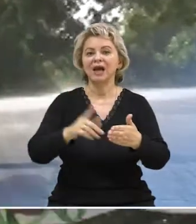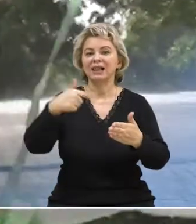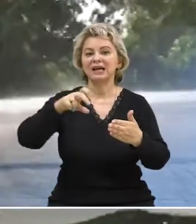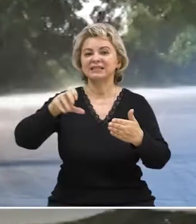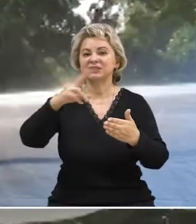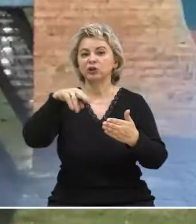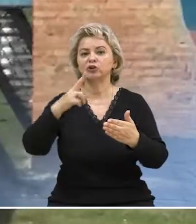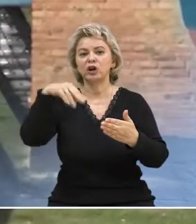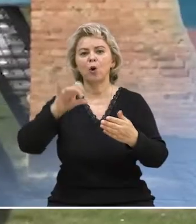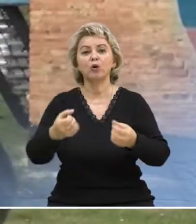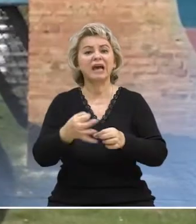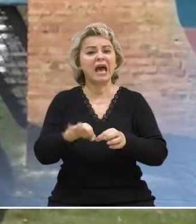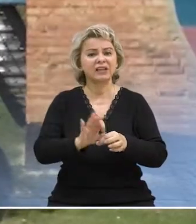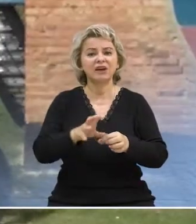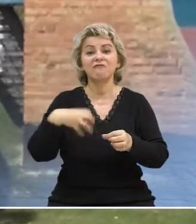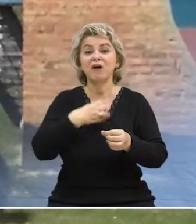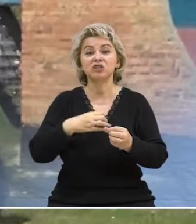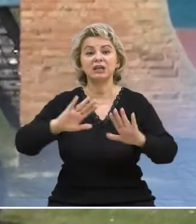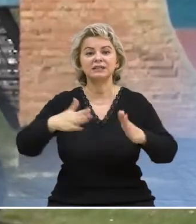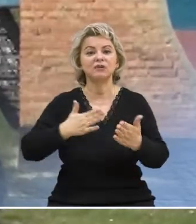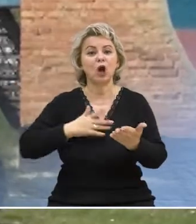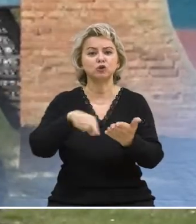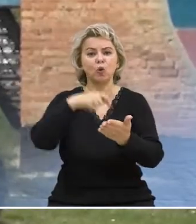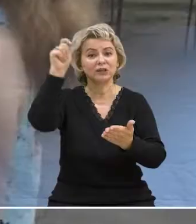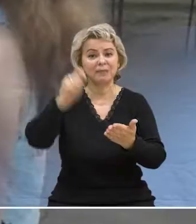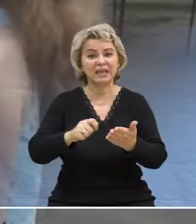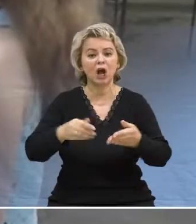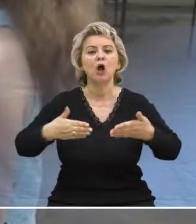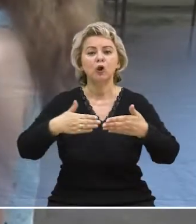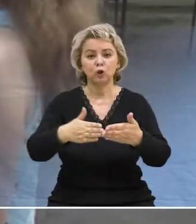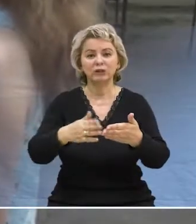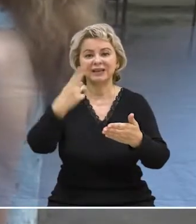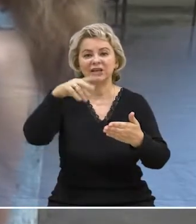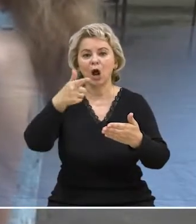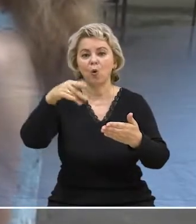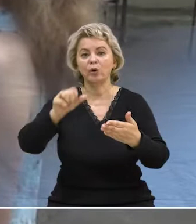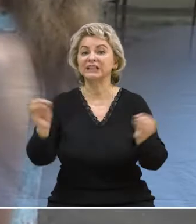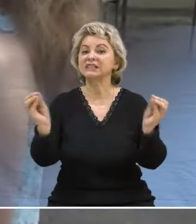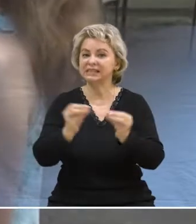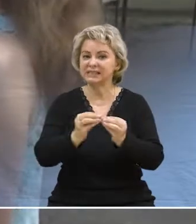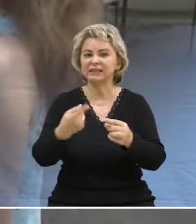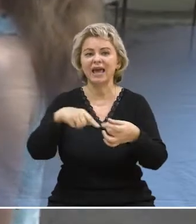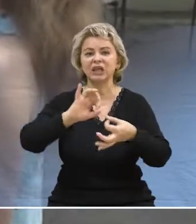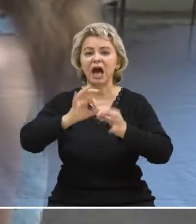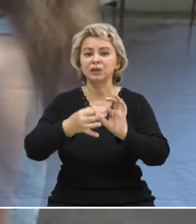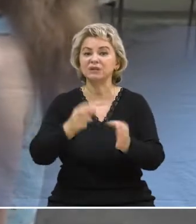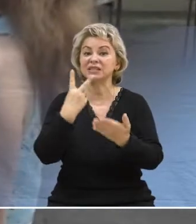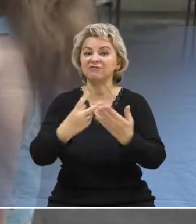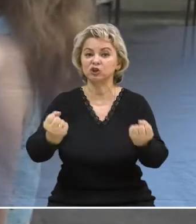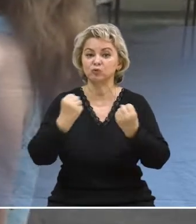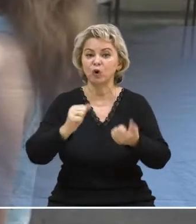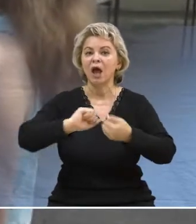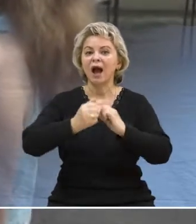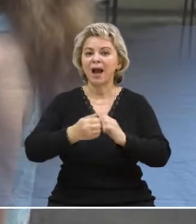лодку класса «Дракон». Достоминательное событие произошло. В наш город приехала лодка «Дракон-десятка». Это олимпийский вид